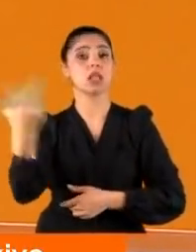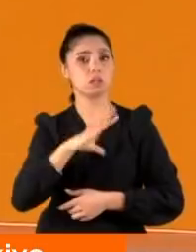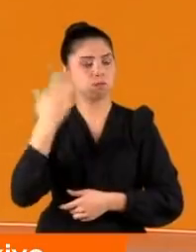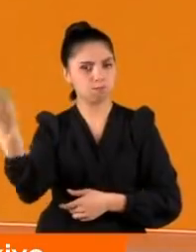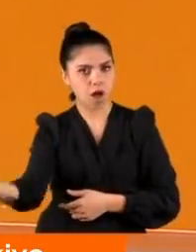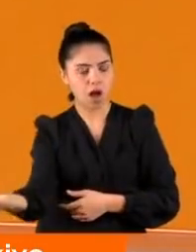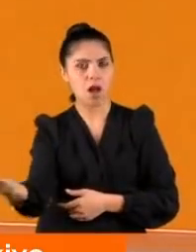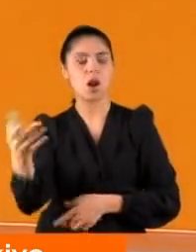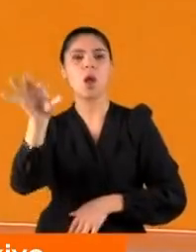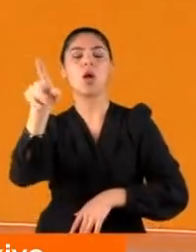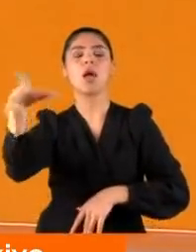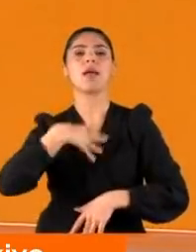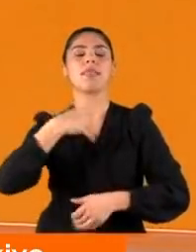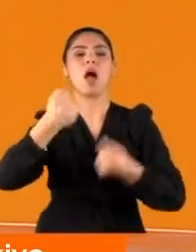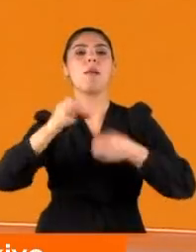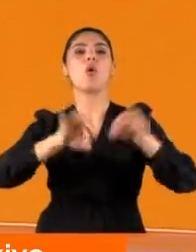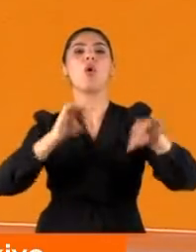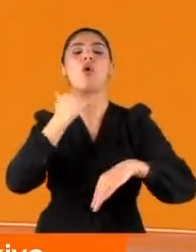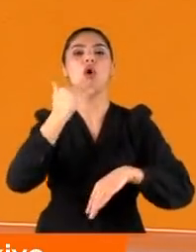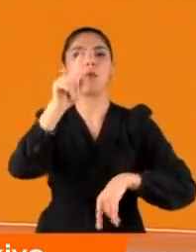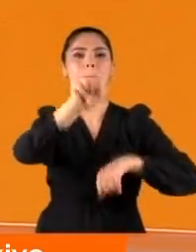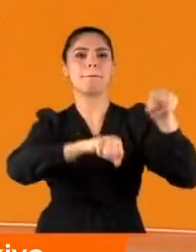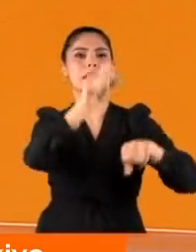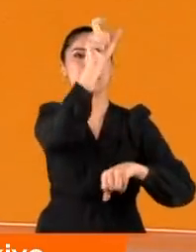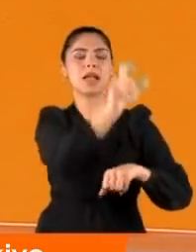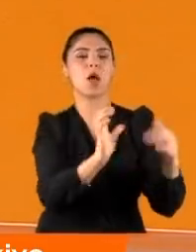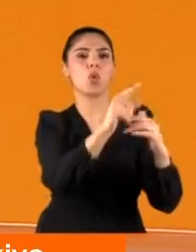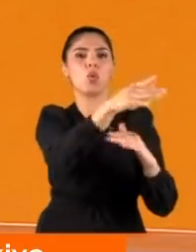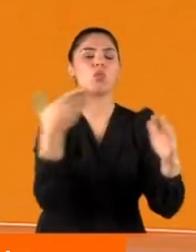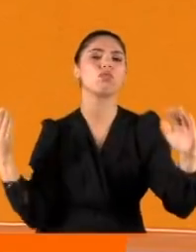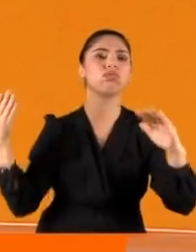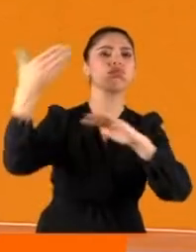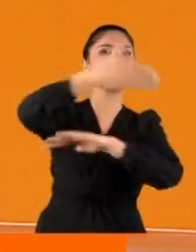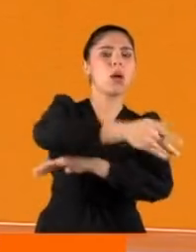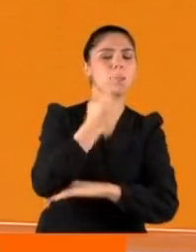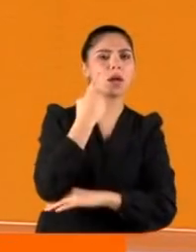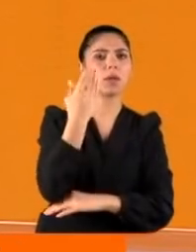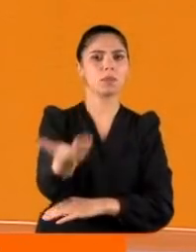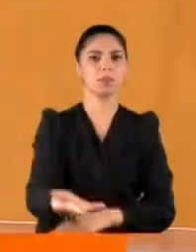hızlıydı, kontörlü kaybetti ve bisikletli bir grubun arasına daldı.